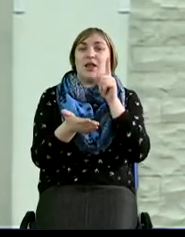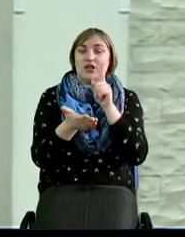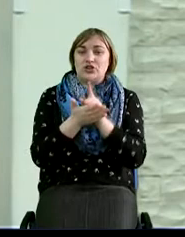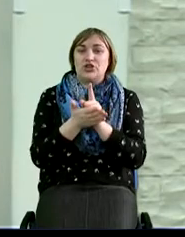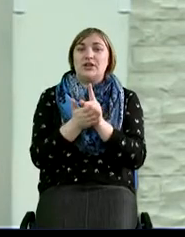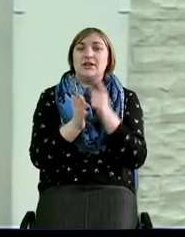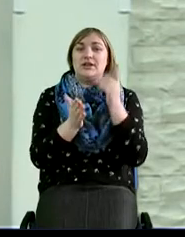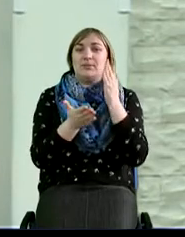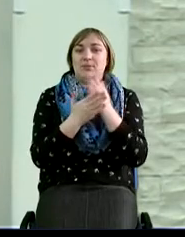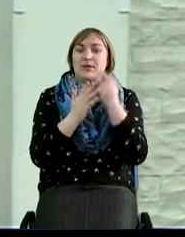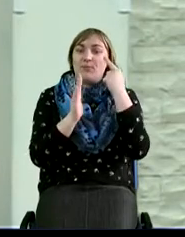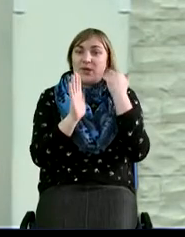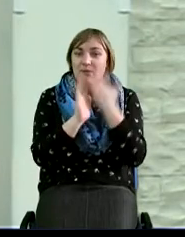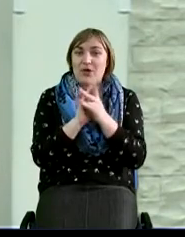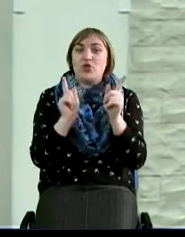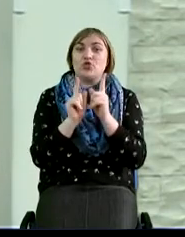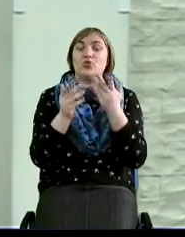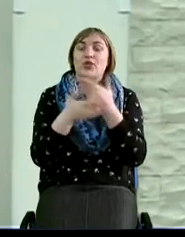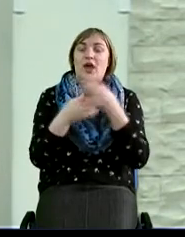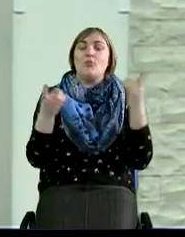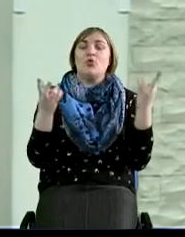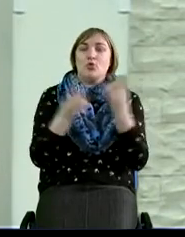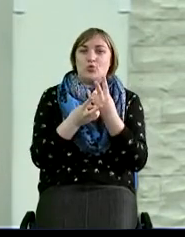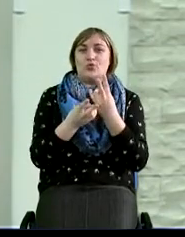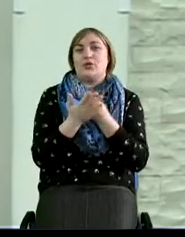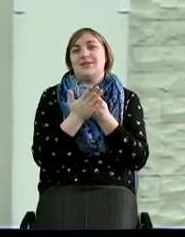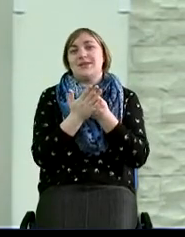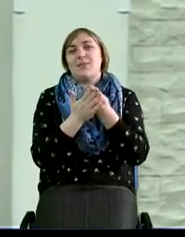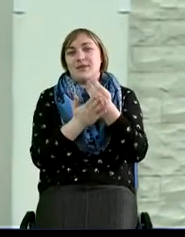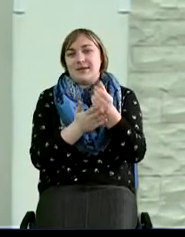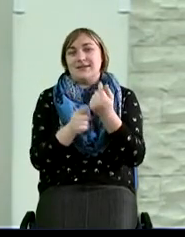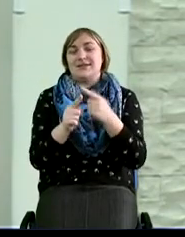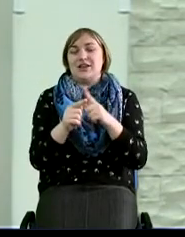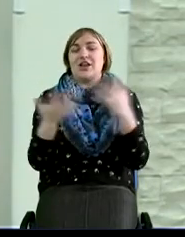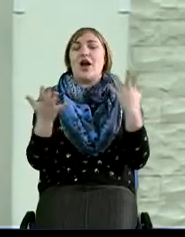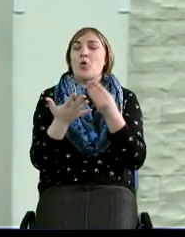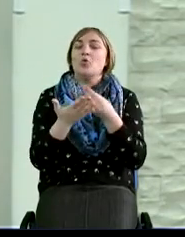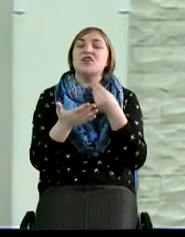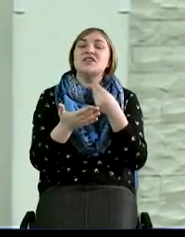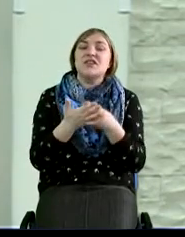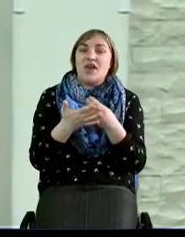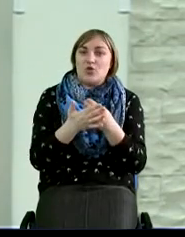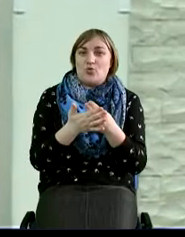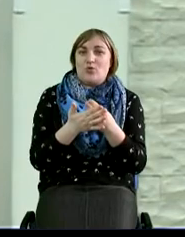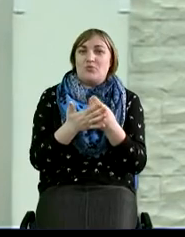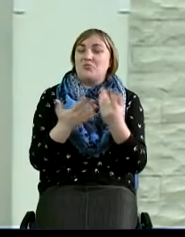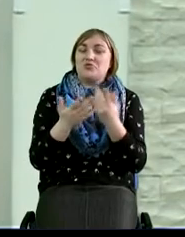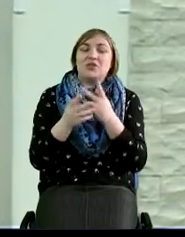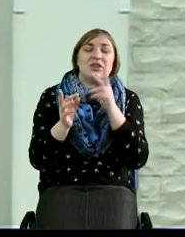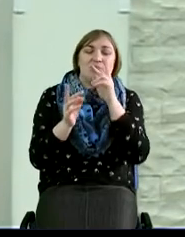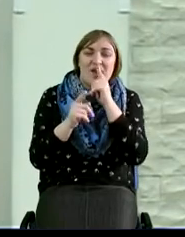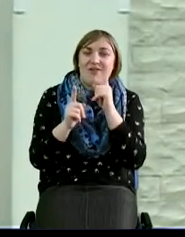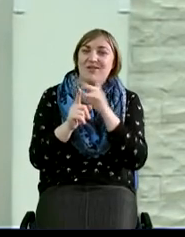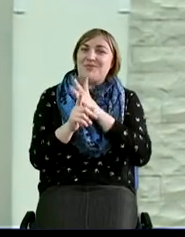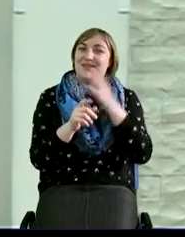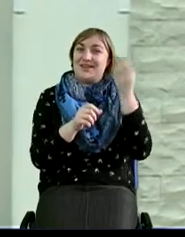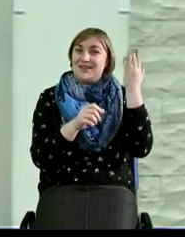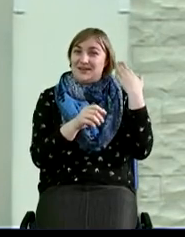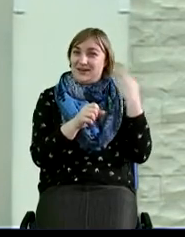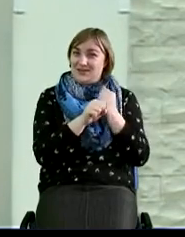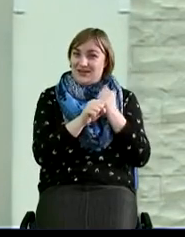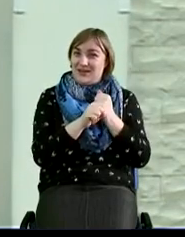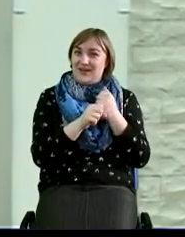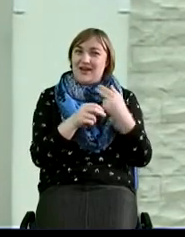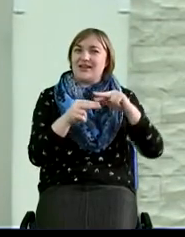понимание того, что нам придется заплатить за эту цену, за те неправильные вещи, которые мы делали, и оплатить те долги,